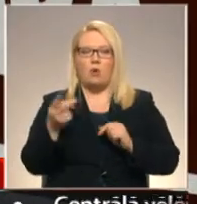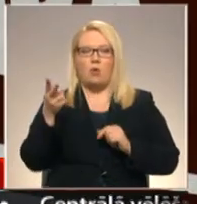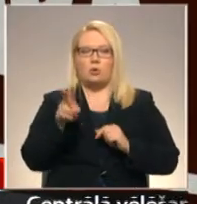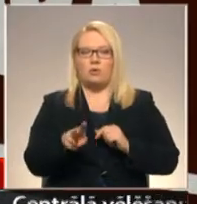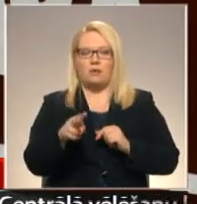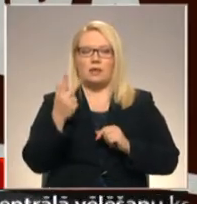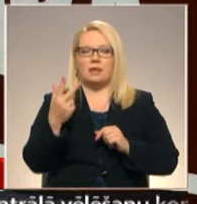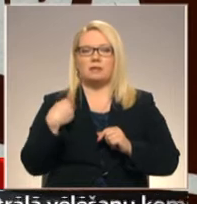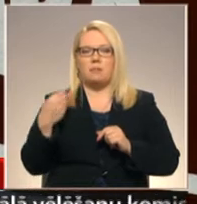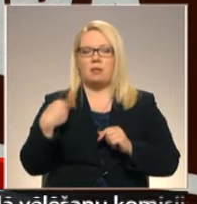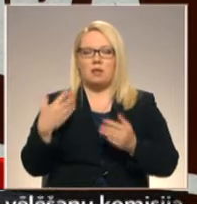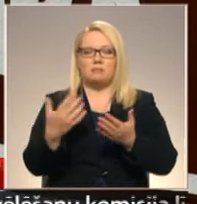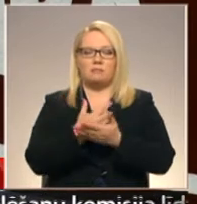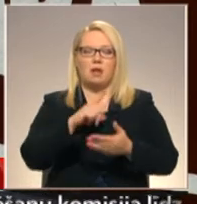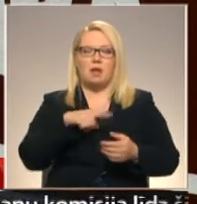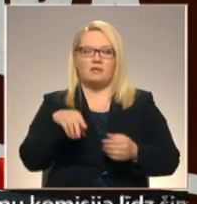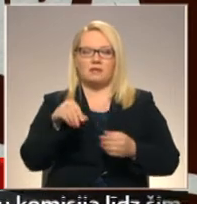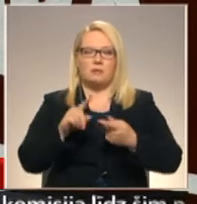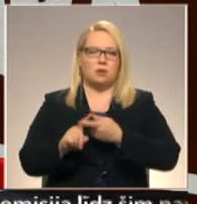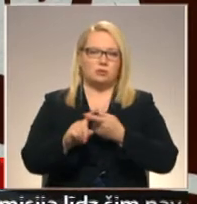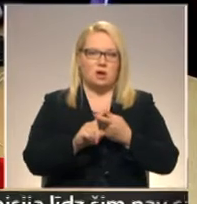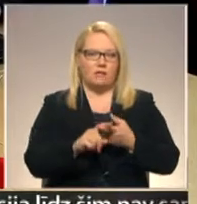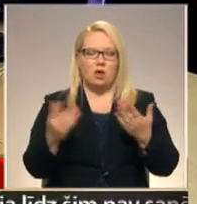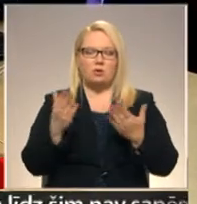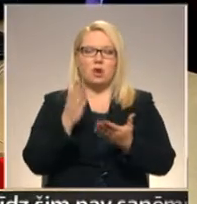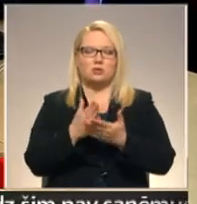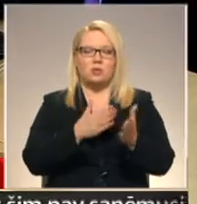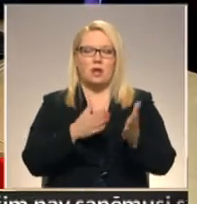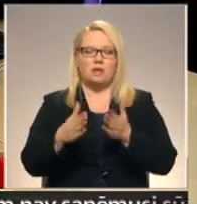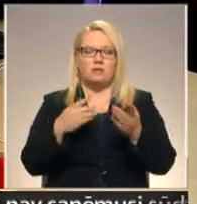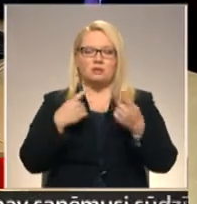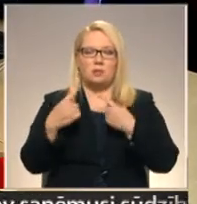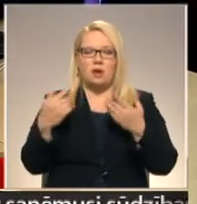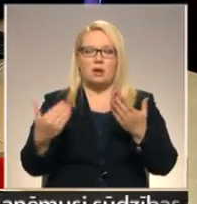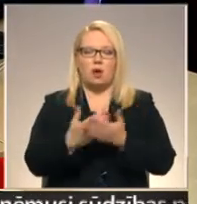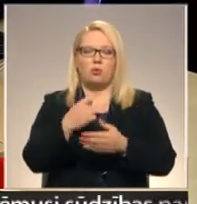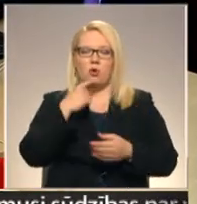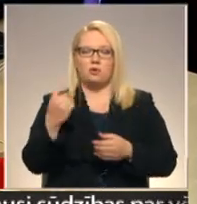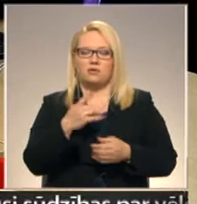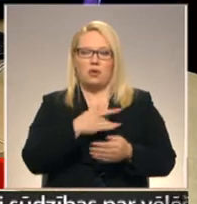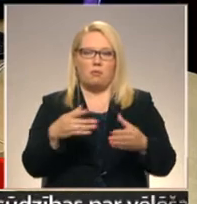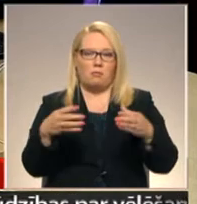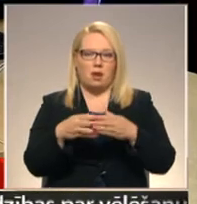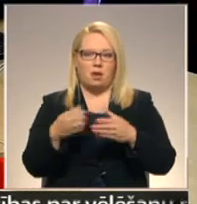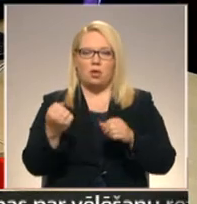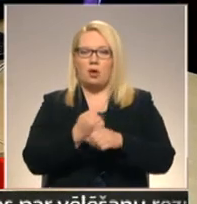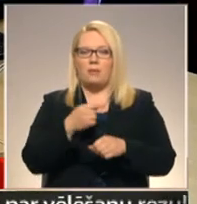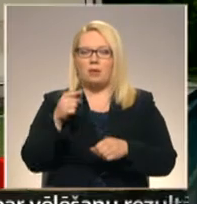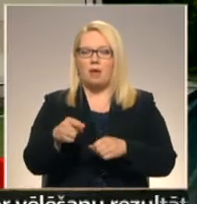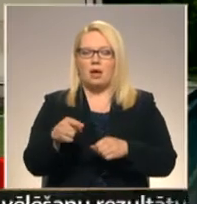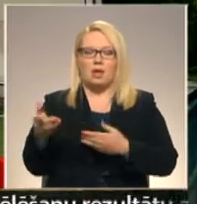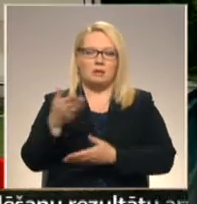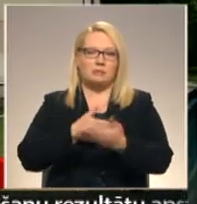vietu ar trīs mandātiem iegūs Latvijas Zemnieku Savienība, kurā esot gatava sarunām arī ar jauno konservatīvo partiju. Tomēr šādai